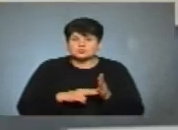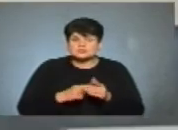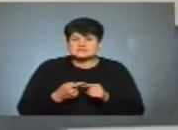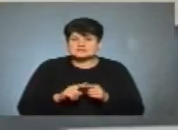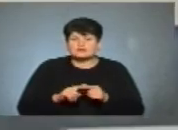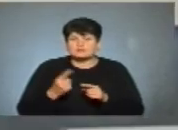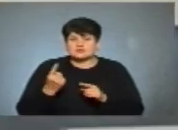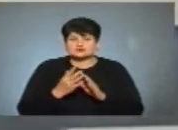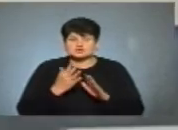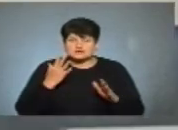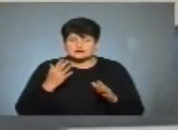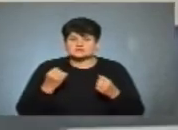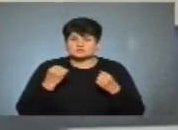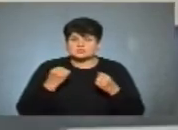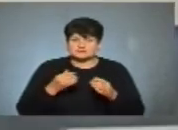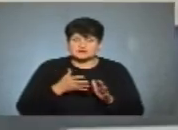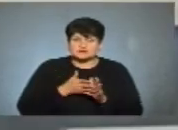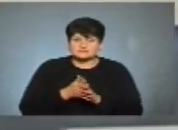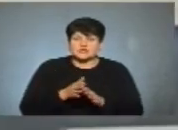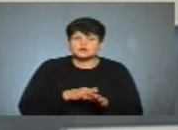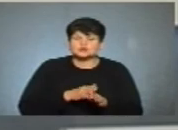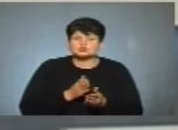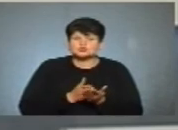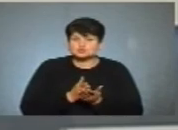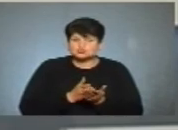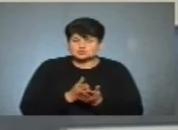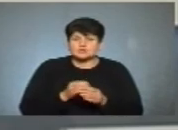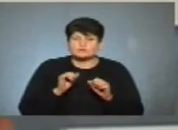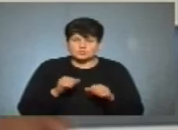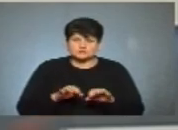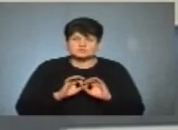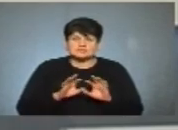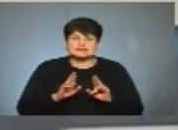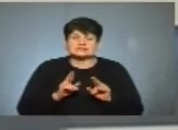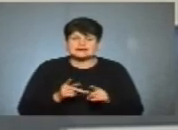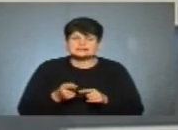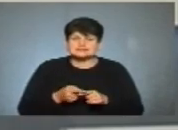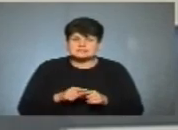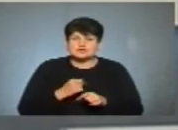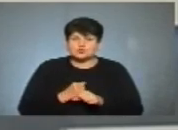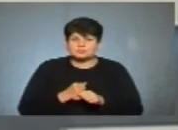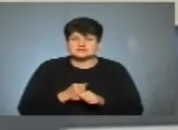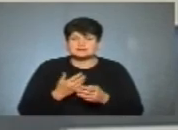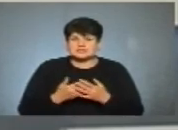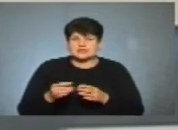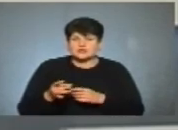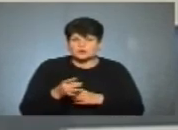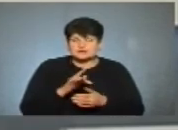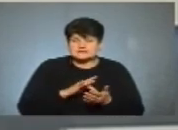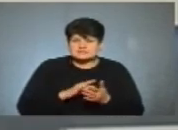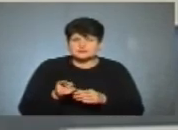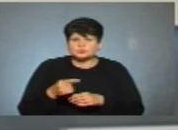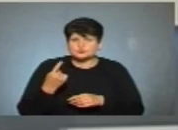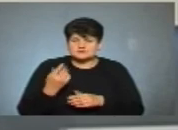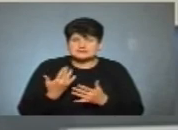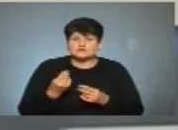в першу чергу, звичайно, спортивна інфраструктура. Багато зроблено, і міг би розповісти, як це робиться, наприклад, і районних центрів. В Тернопільській